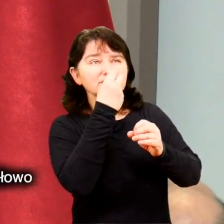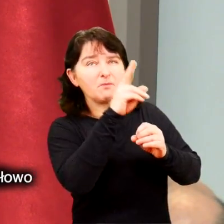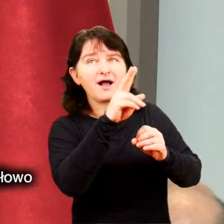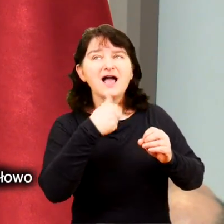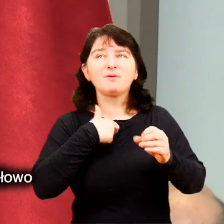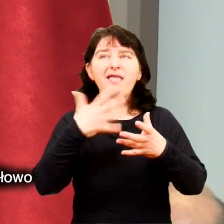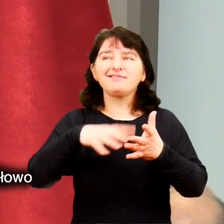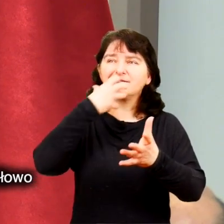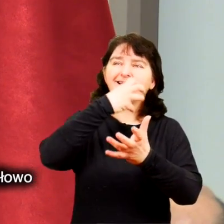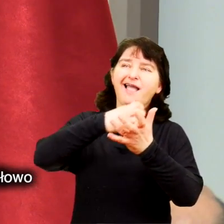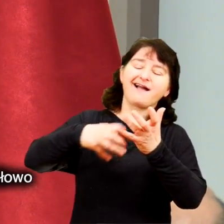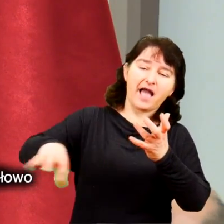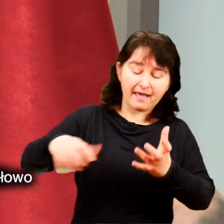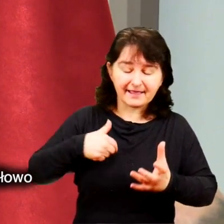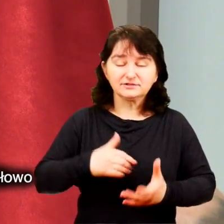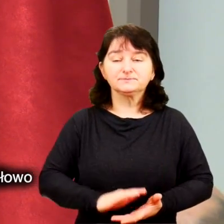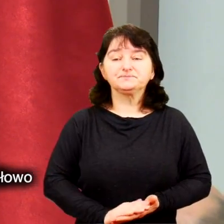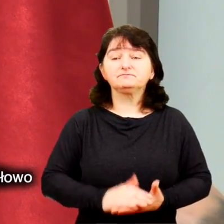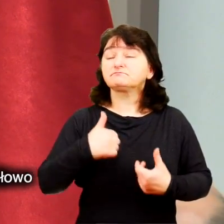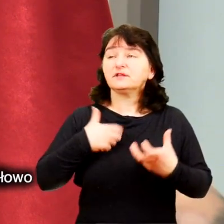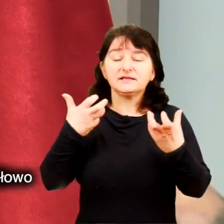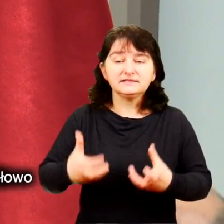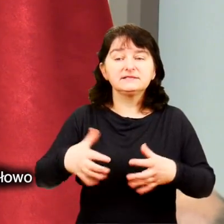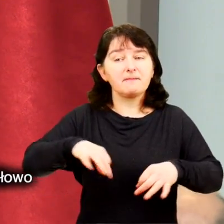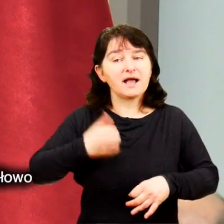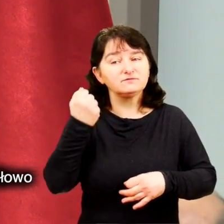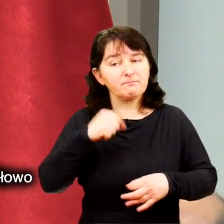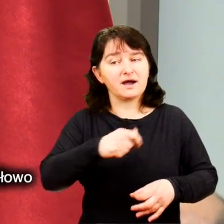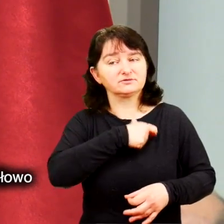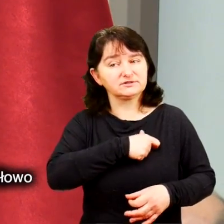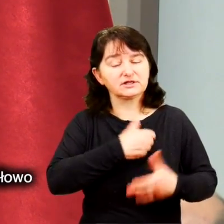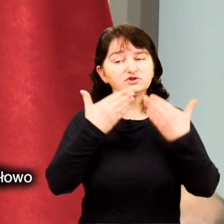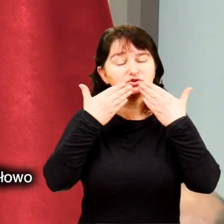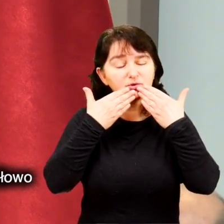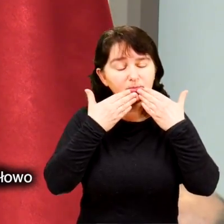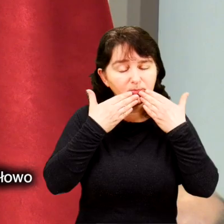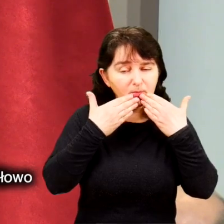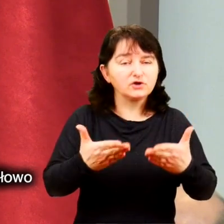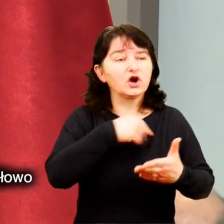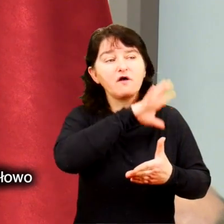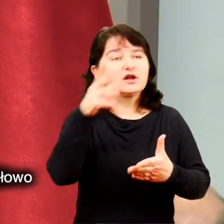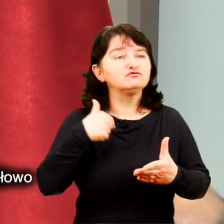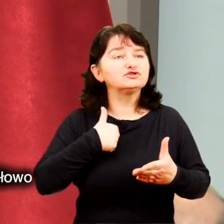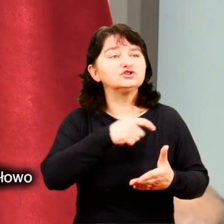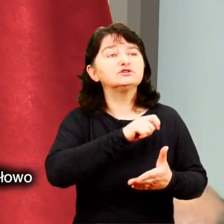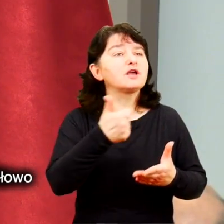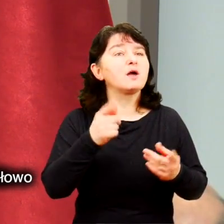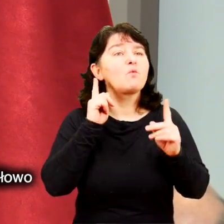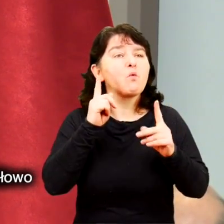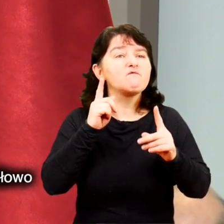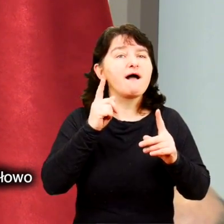chwileczkę, bo ja bym nie chciała Państwa na amen zagadać. Ale chcę Państwu bardzo serdecznie podziękować za te